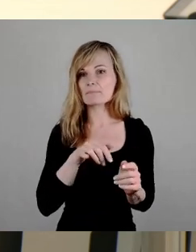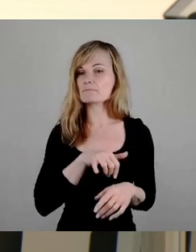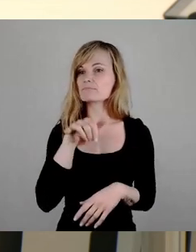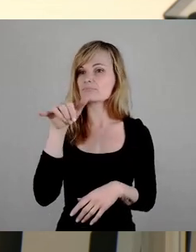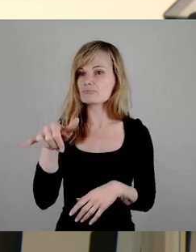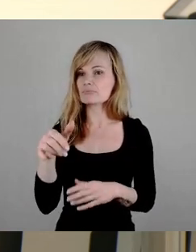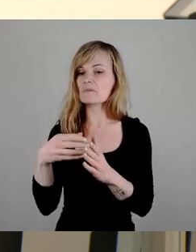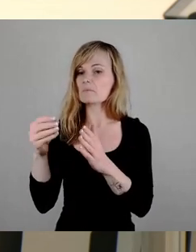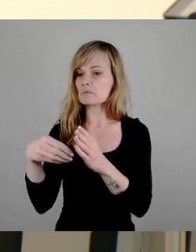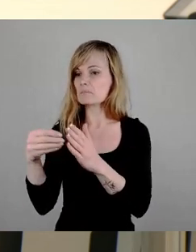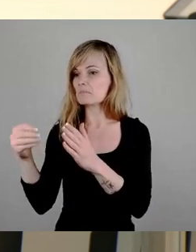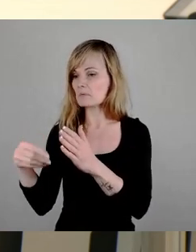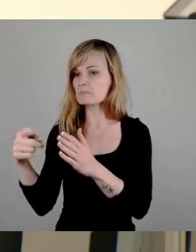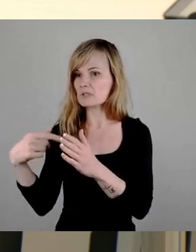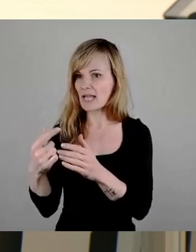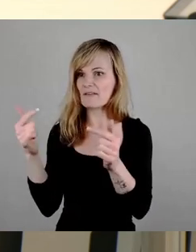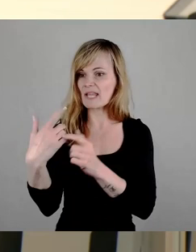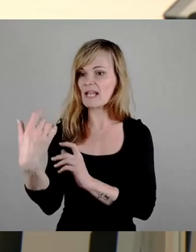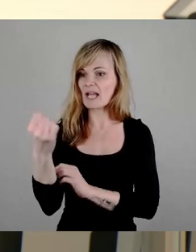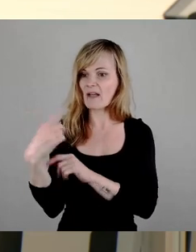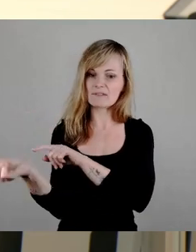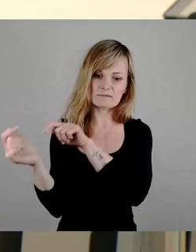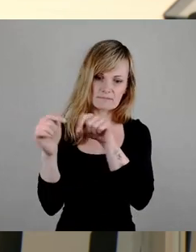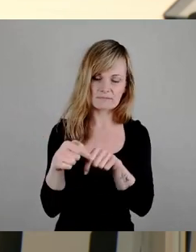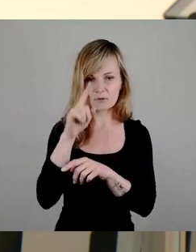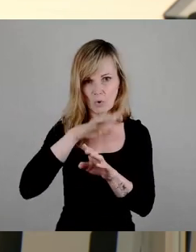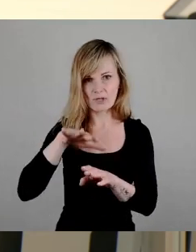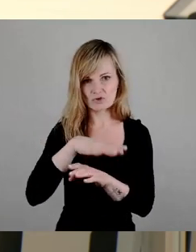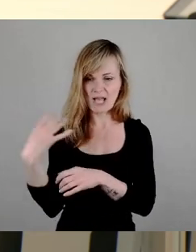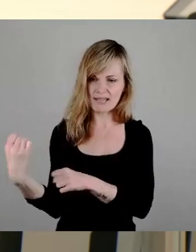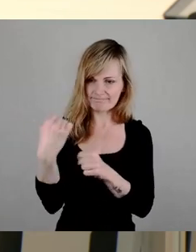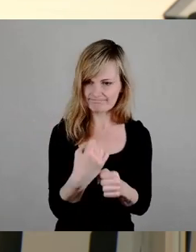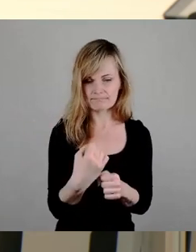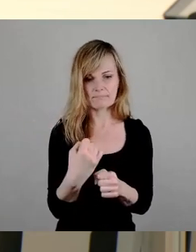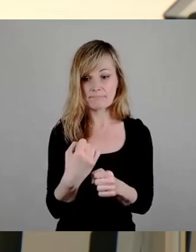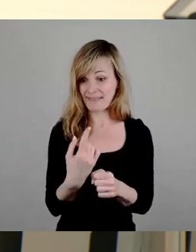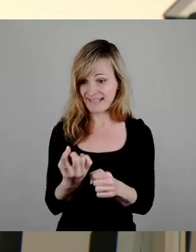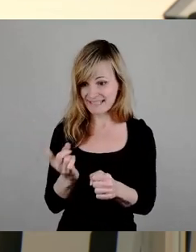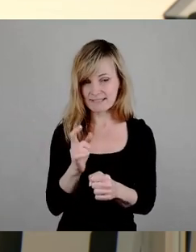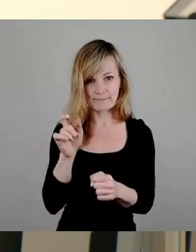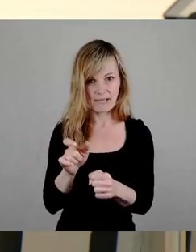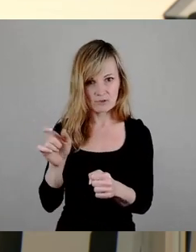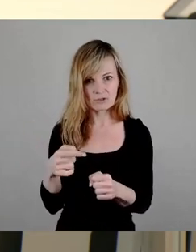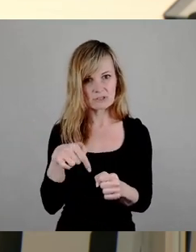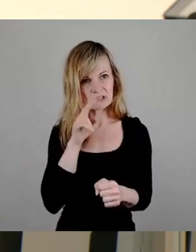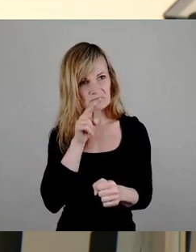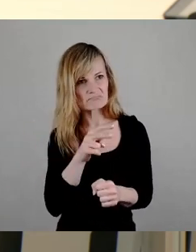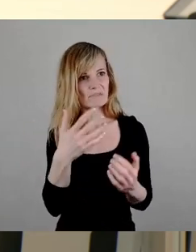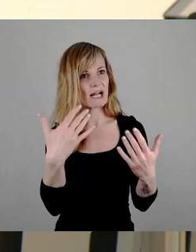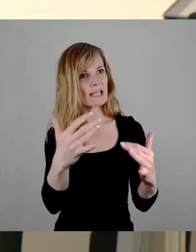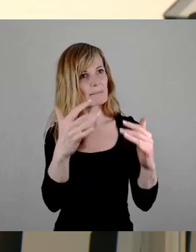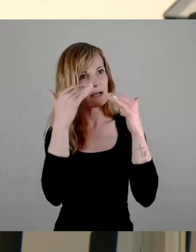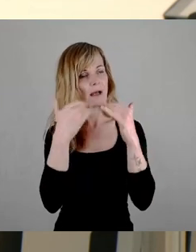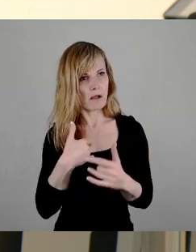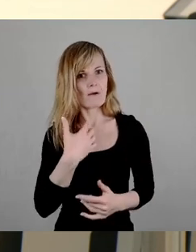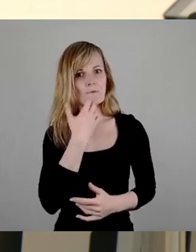nach Deutschland zu holen, sondern sie müssen auch hier auf ein Klima treffen, dass sie bleiben wollen und eben nicht nach drei oder sechs